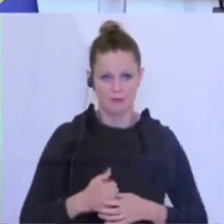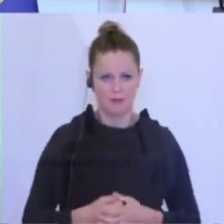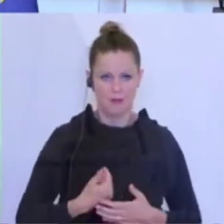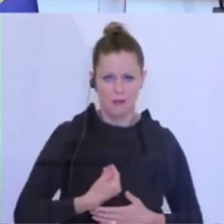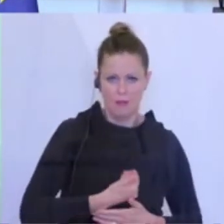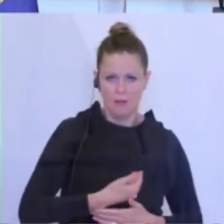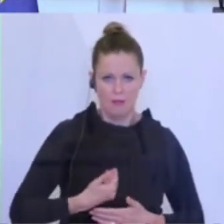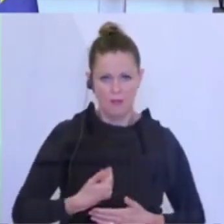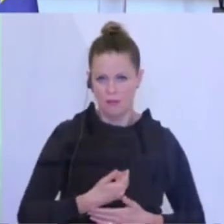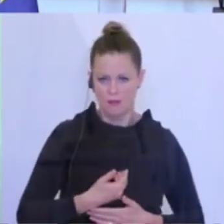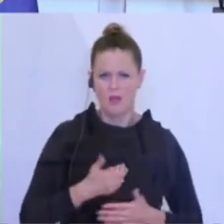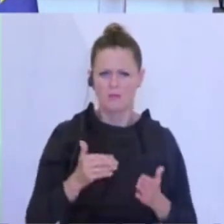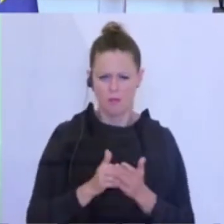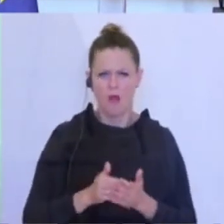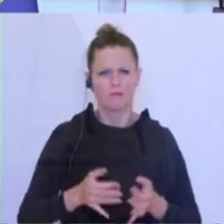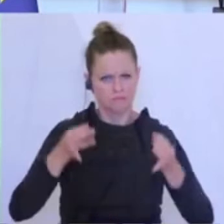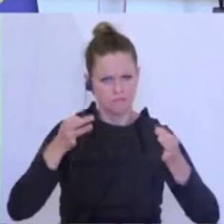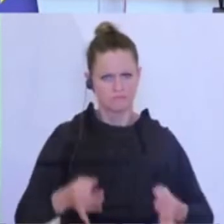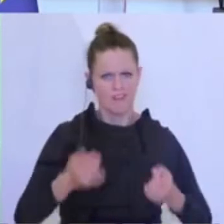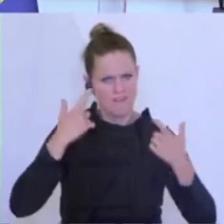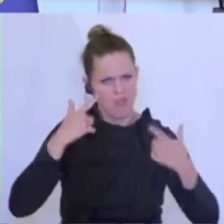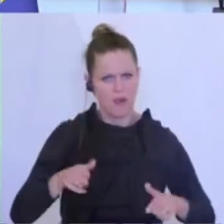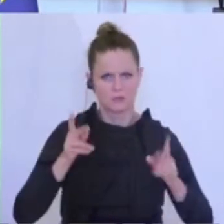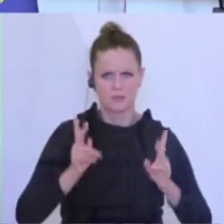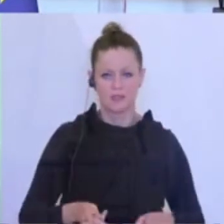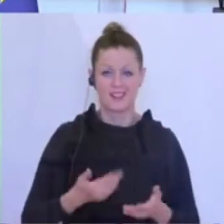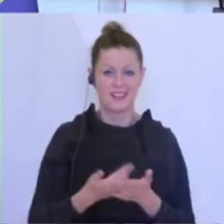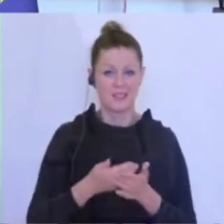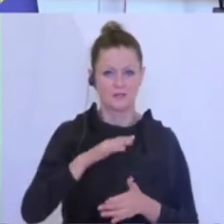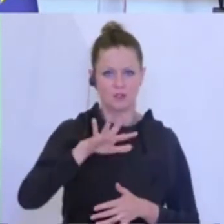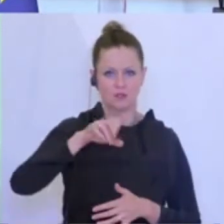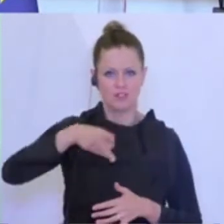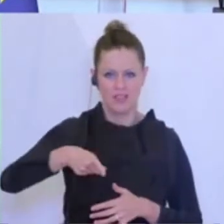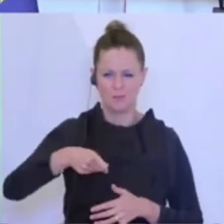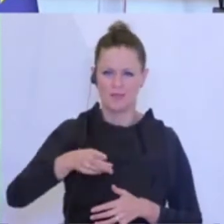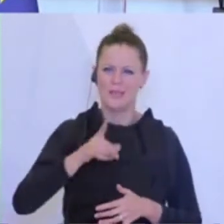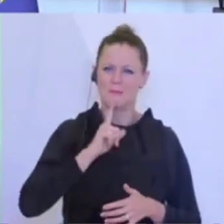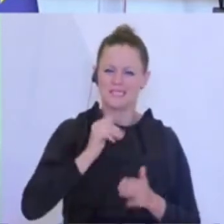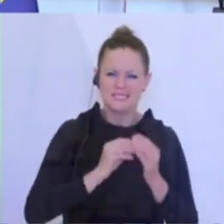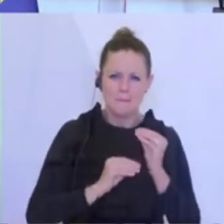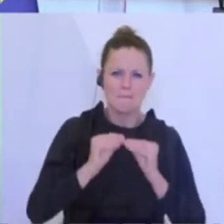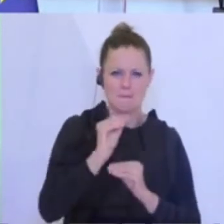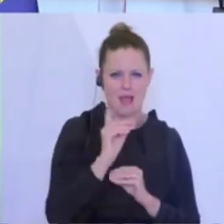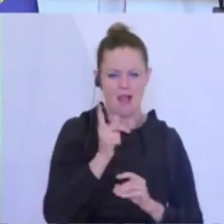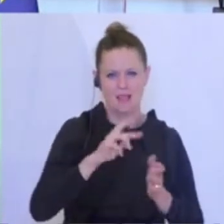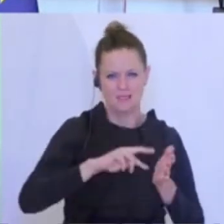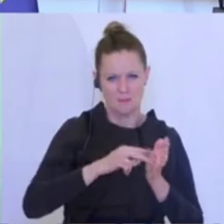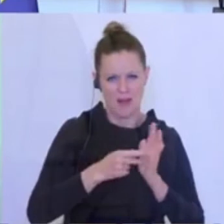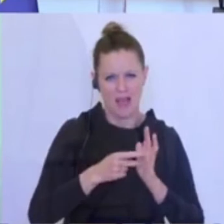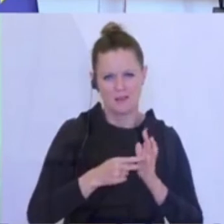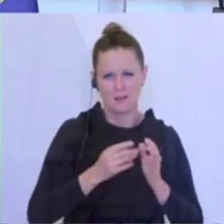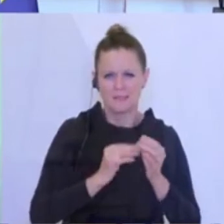Verlässlichkeit begegnen. Daher ist dieser Schepp auch ein wenig mehr als nur ein Plan und Programm.